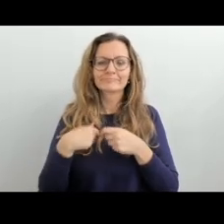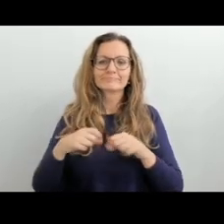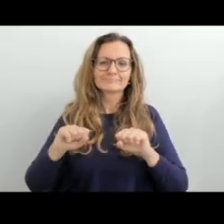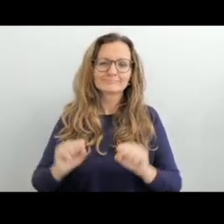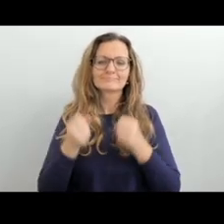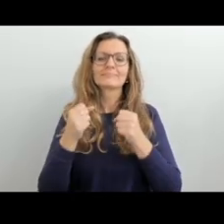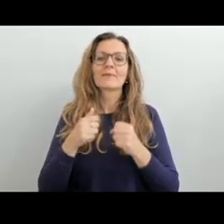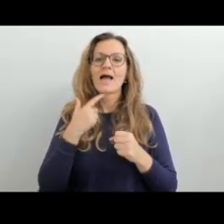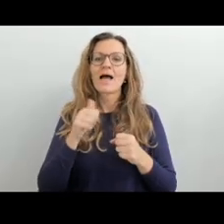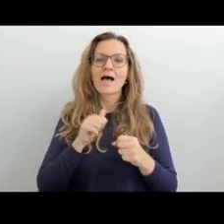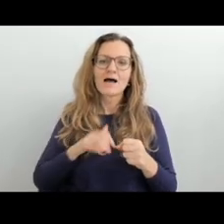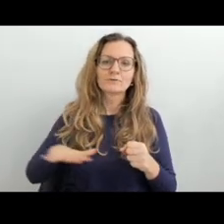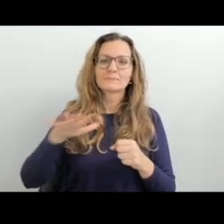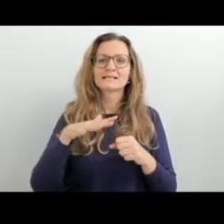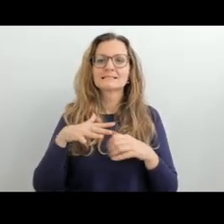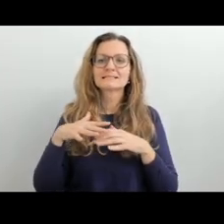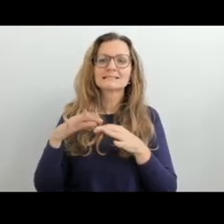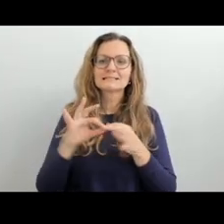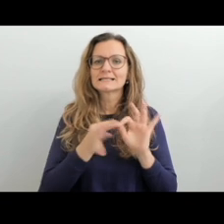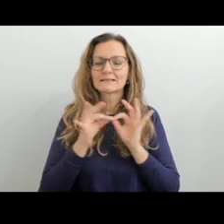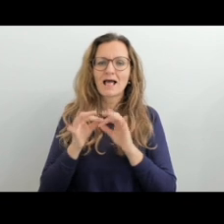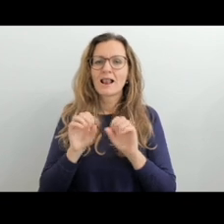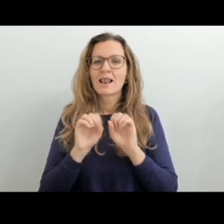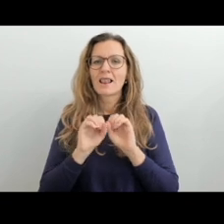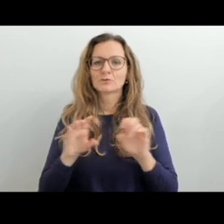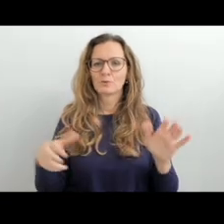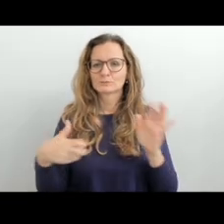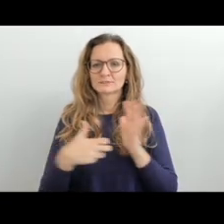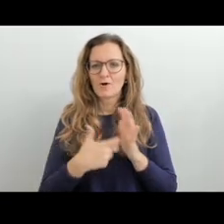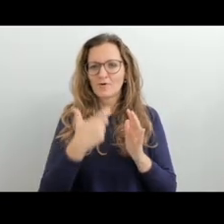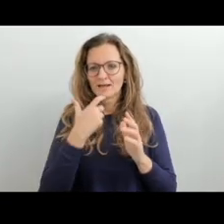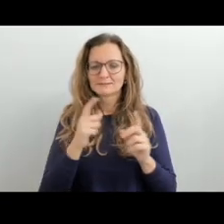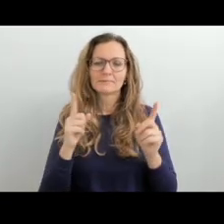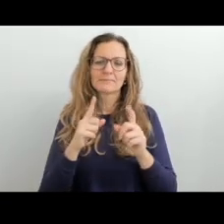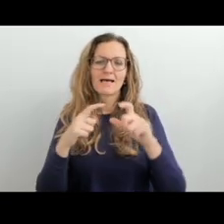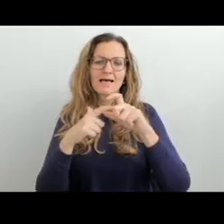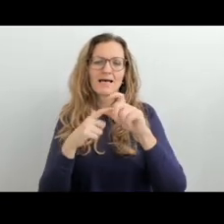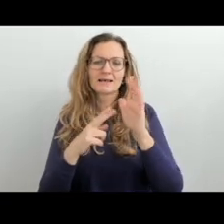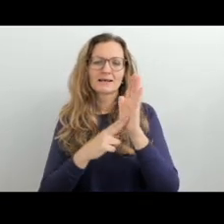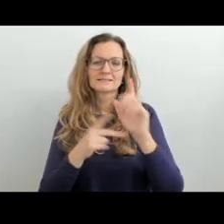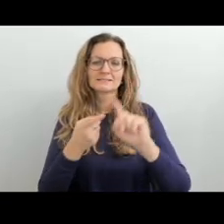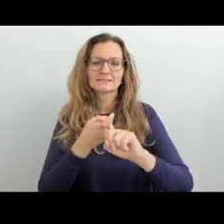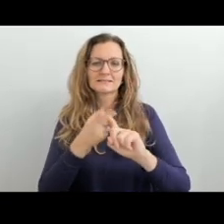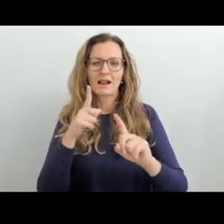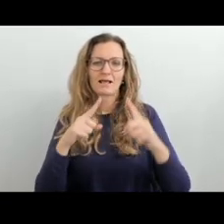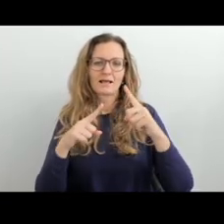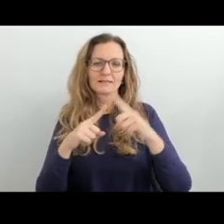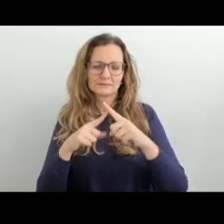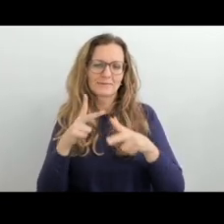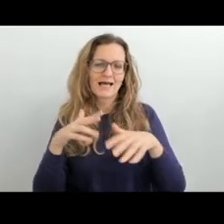manažerské pozici. Také jsem spolu založila Evropskou síť lektorů znakového jazyka zkrátka